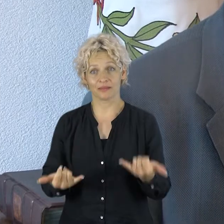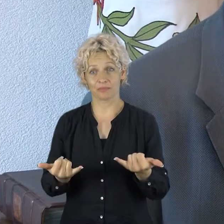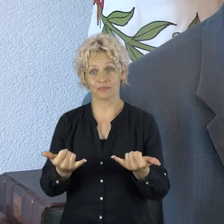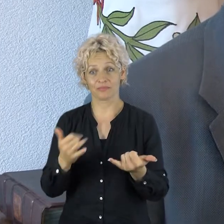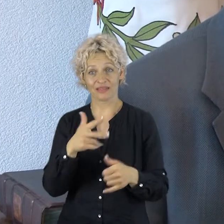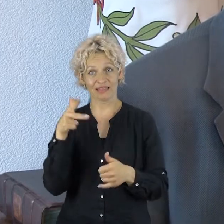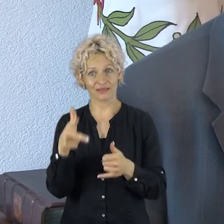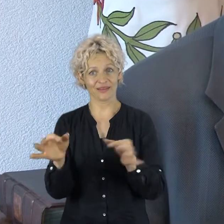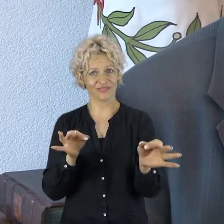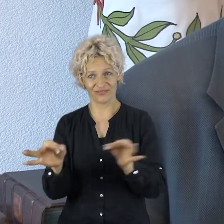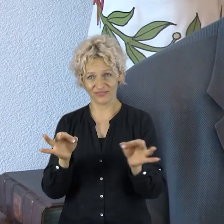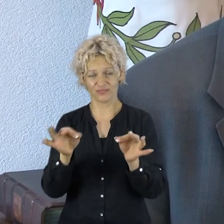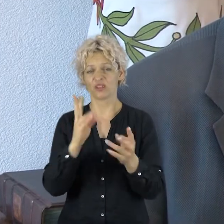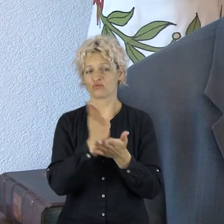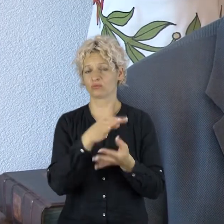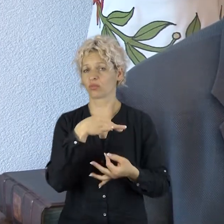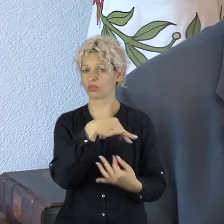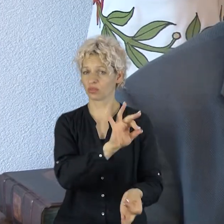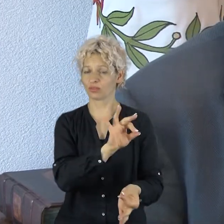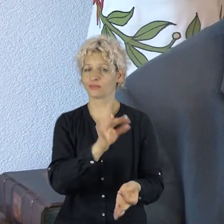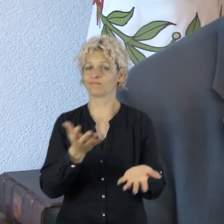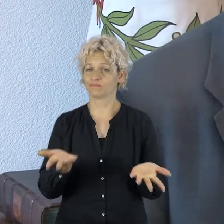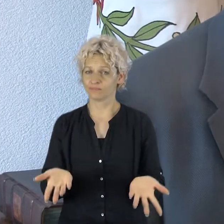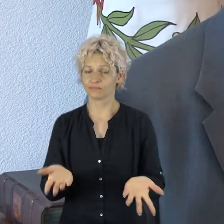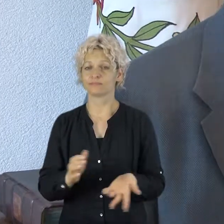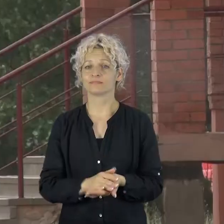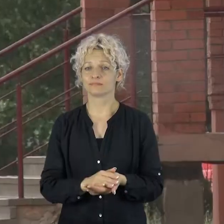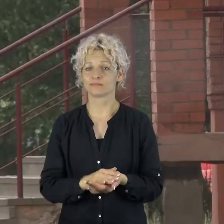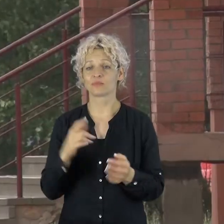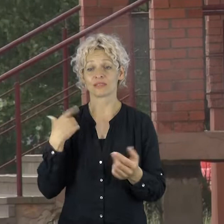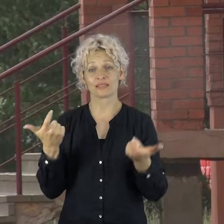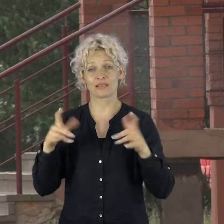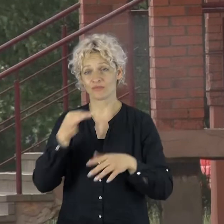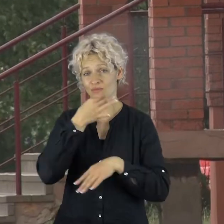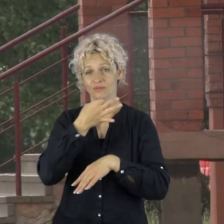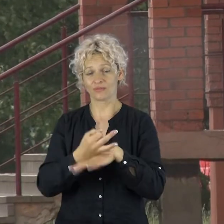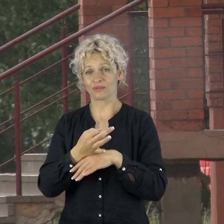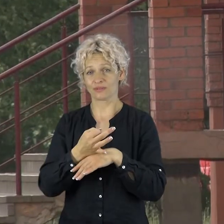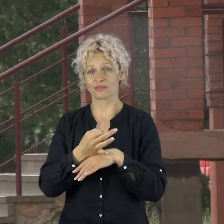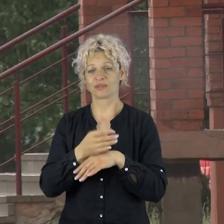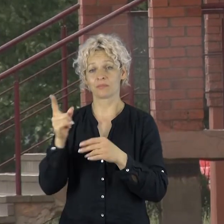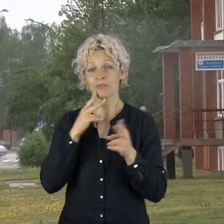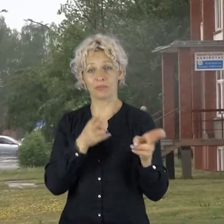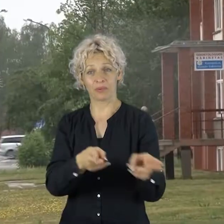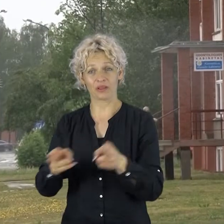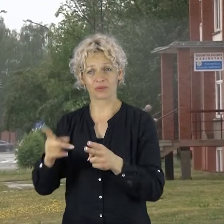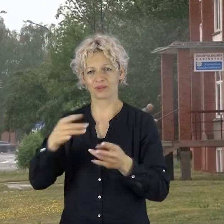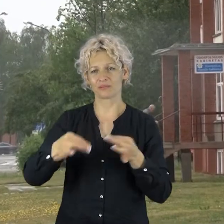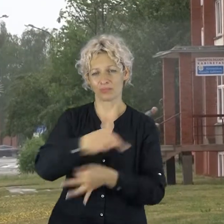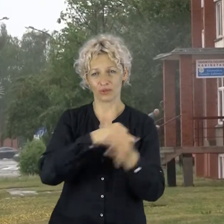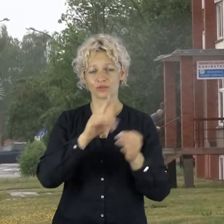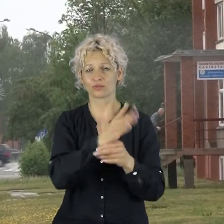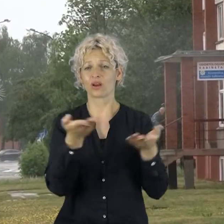metu visi 3000 stoviai visiškai nenaudojami. Savivalgybės atstovų teigimu laisvės bandravičio